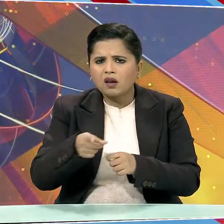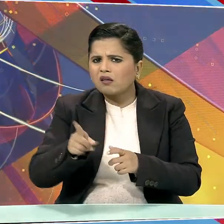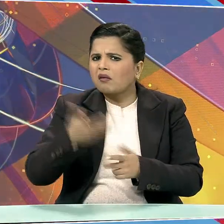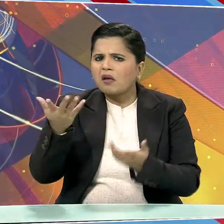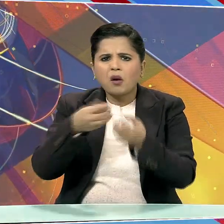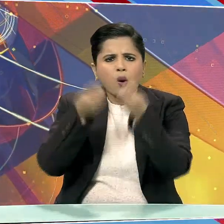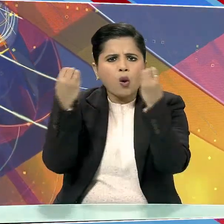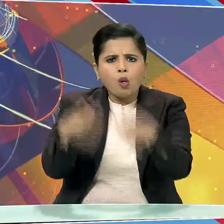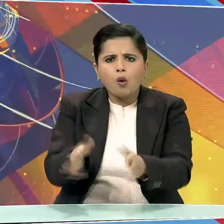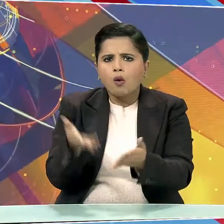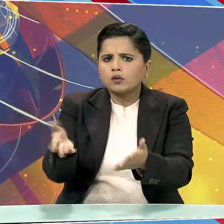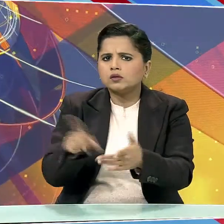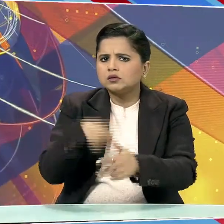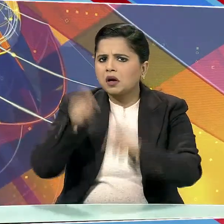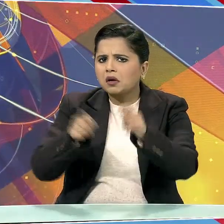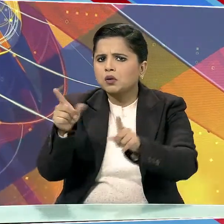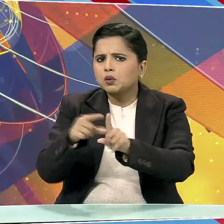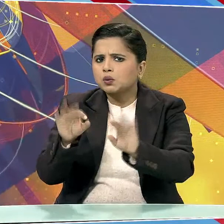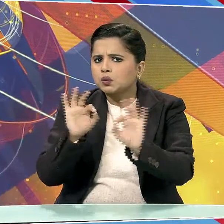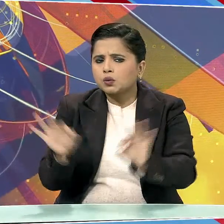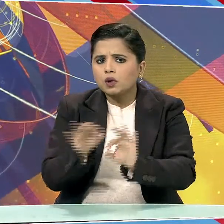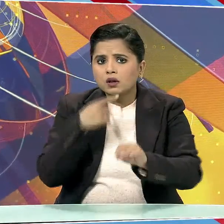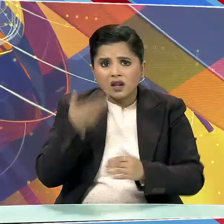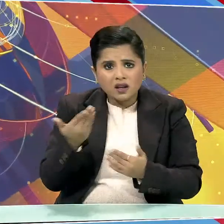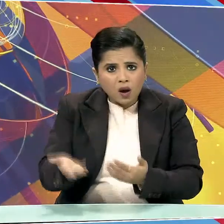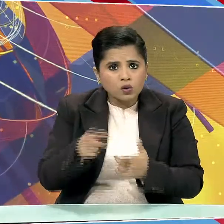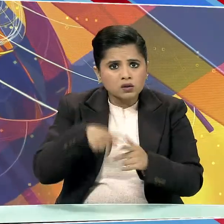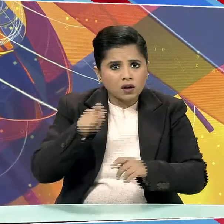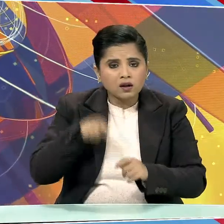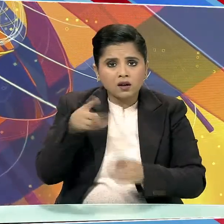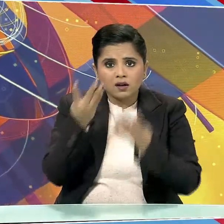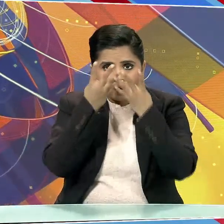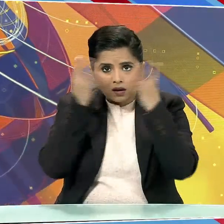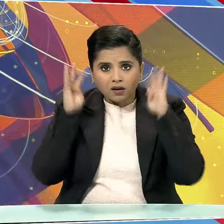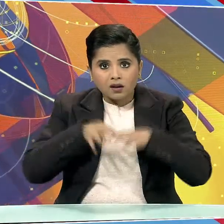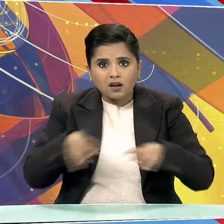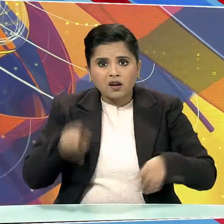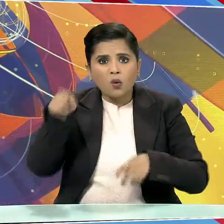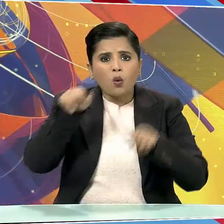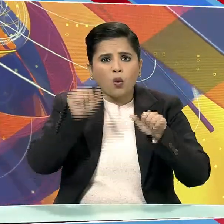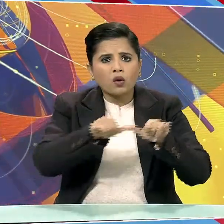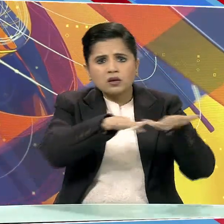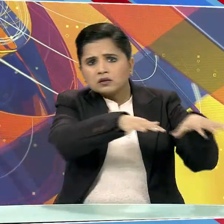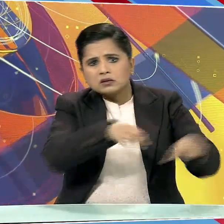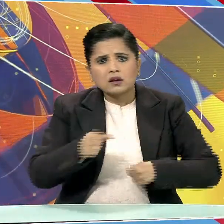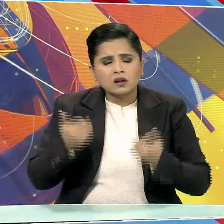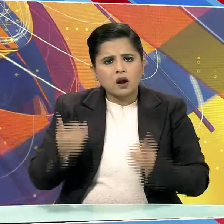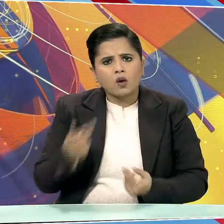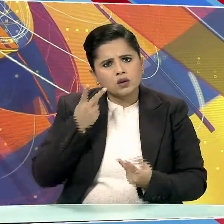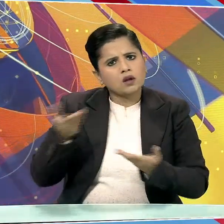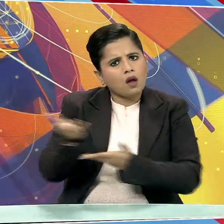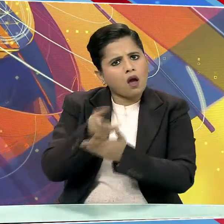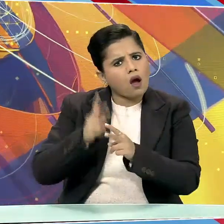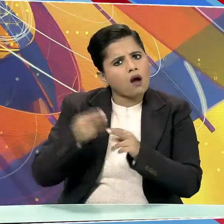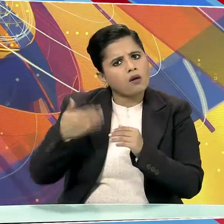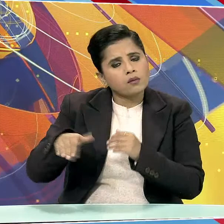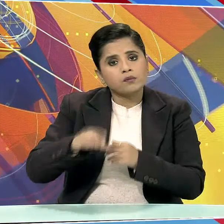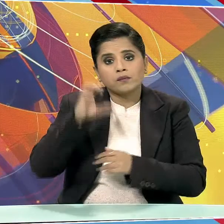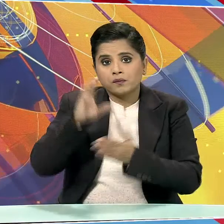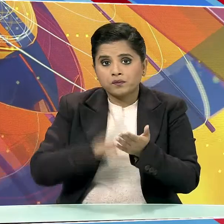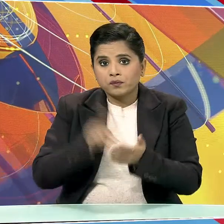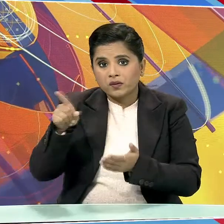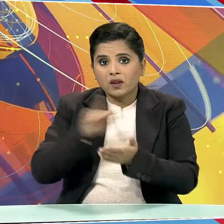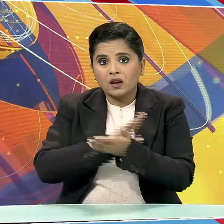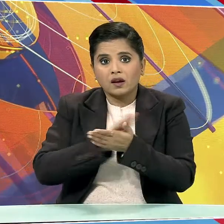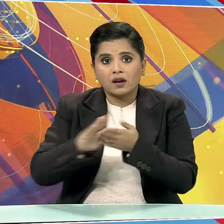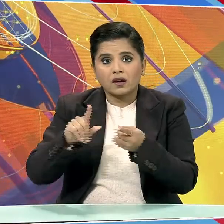ग्रह मंत्री ने कहा कि आज जारकन में आदिवासियों की जमीन हलपने वाले सक्री है और बुख्य मंत्री हेमंद सोरेन